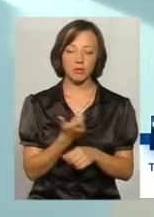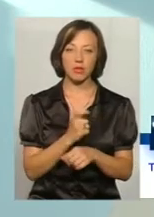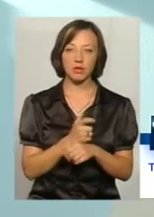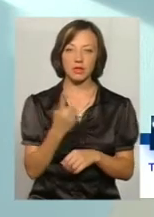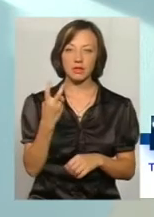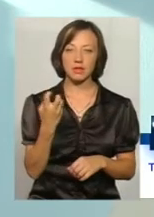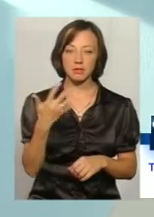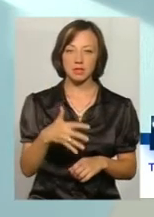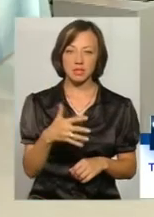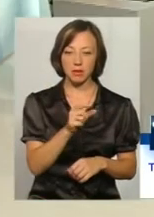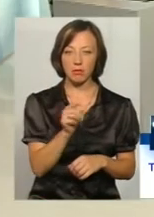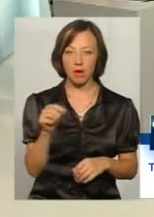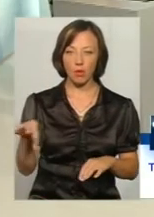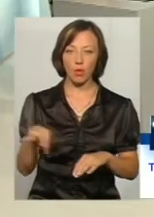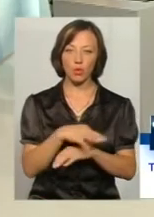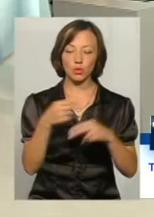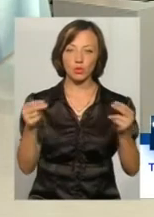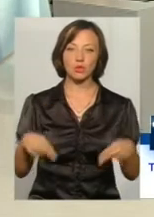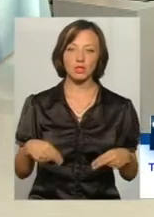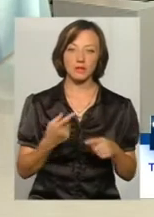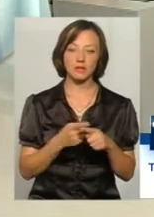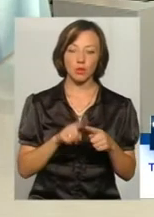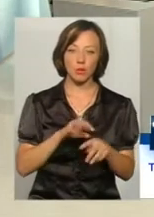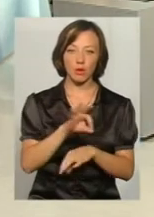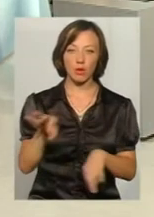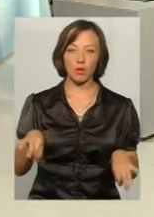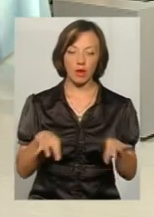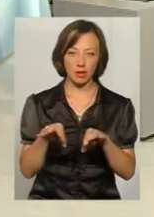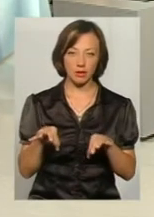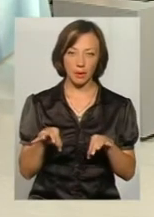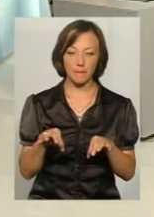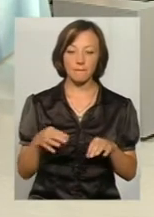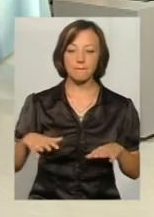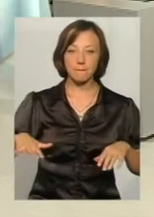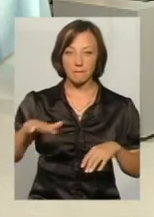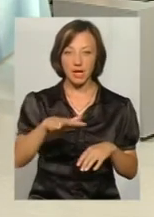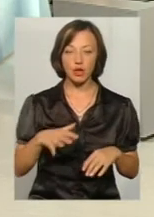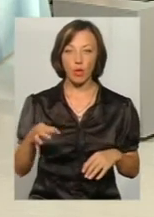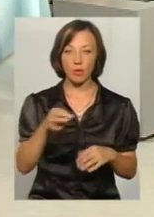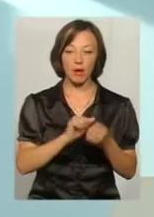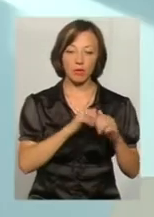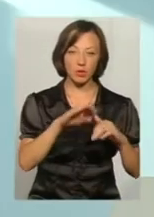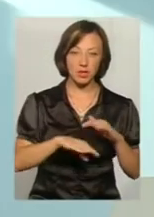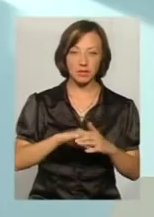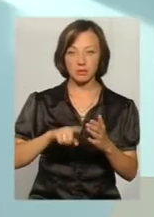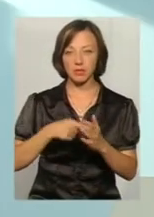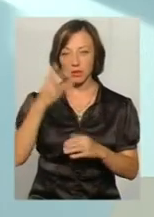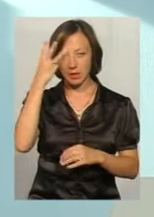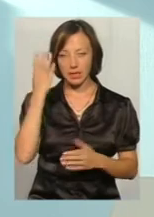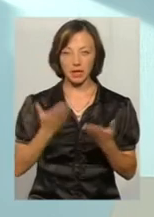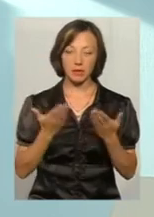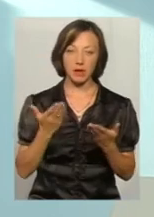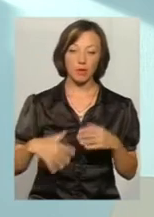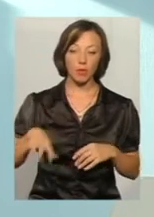250 пар одружилися в рамках цього пілотного проєкту. Я маю на увазі в межах області, місто Кам'янці-Подільське, місто Хмельницьке. Якщо